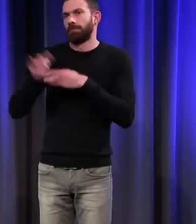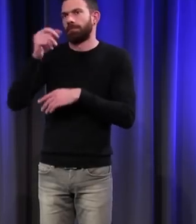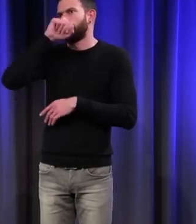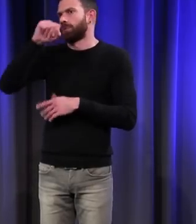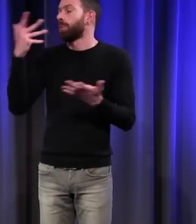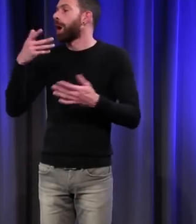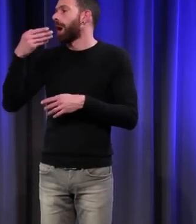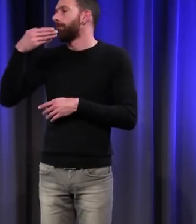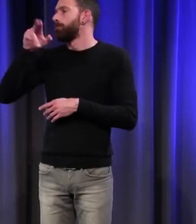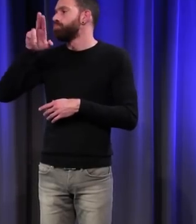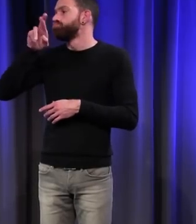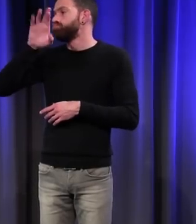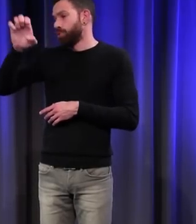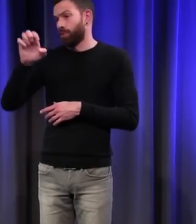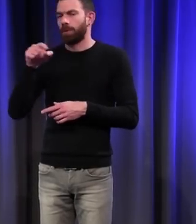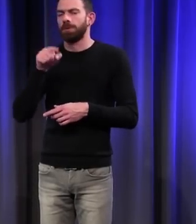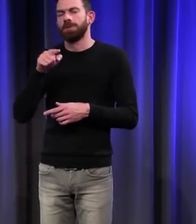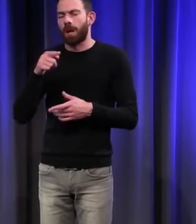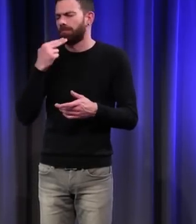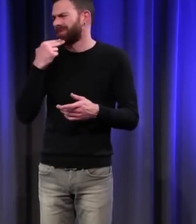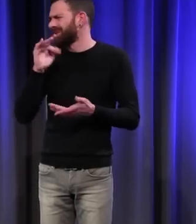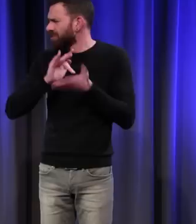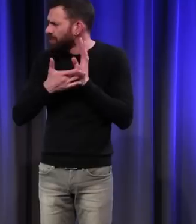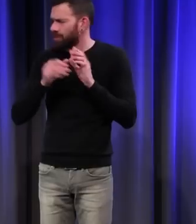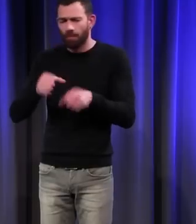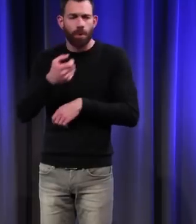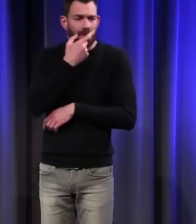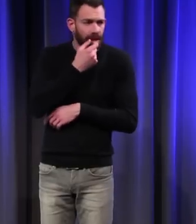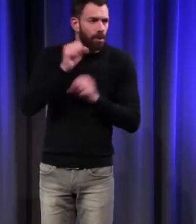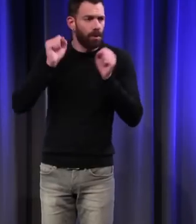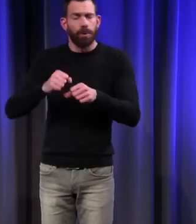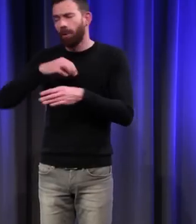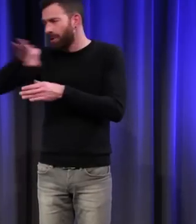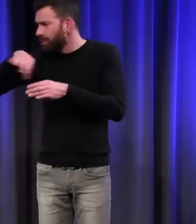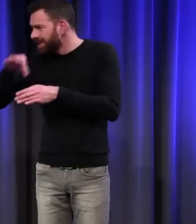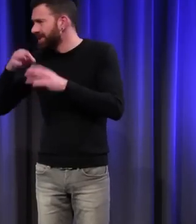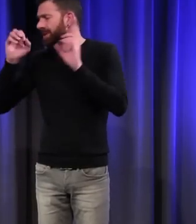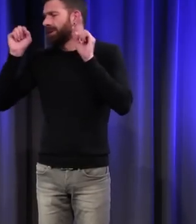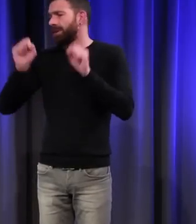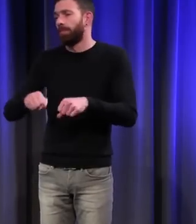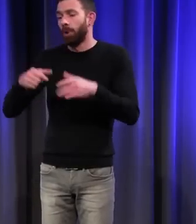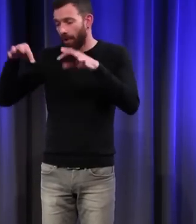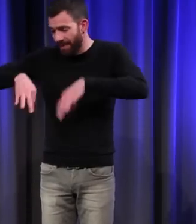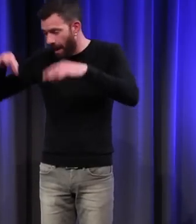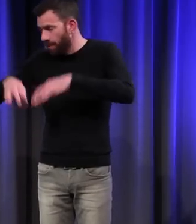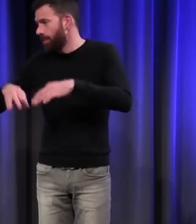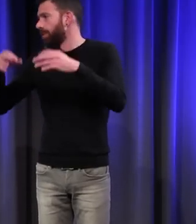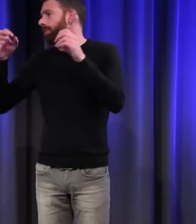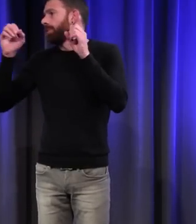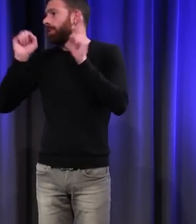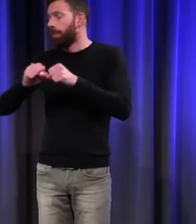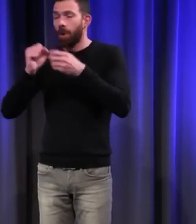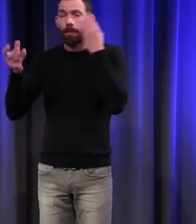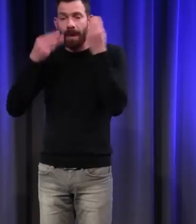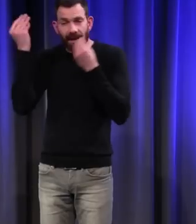sert à tout. C'est une médecine, c'est un produit pour la cuisine, c'est une teinture, c'est un